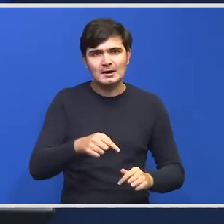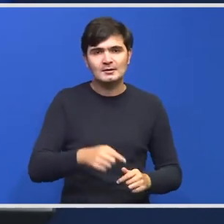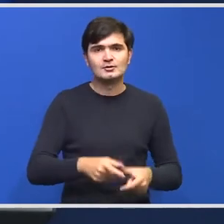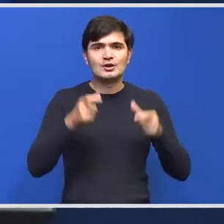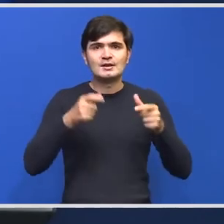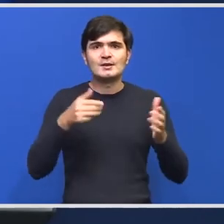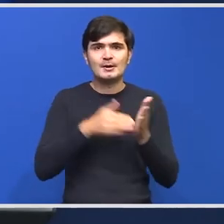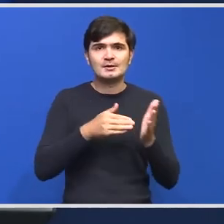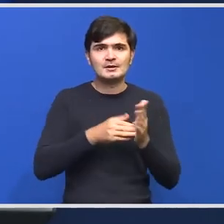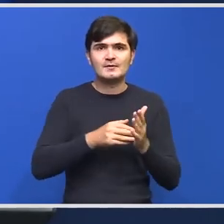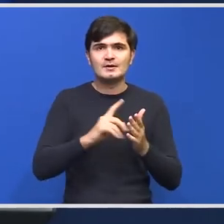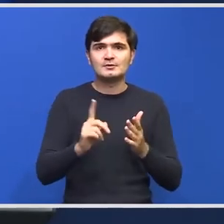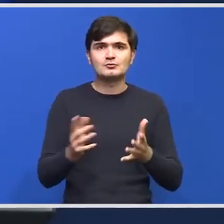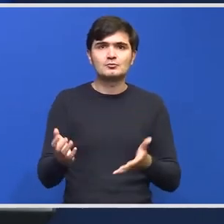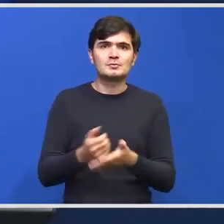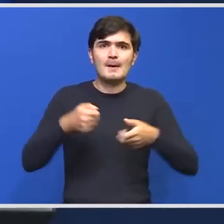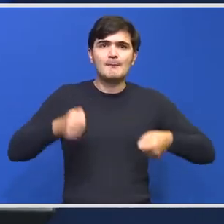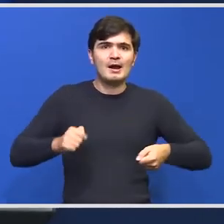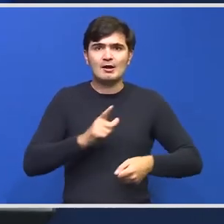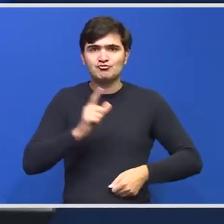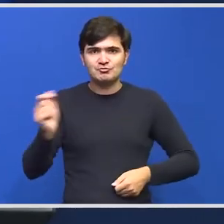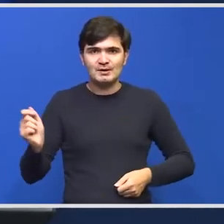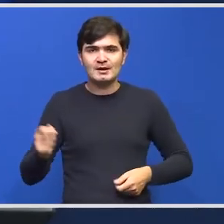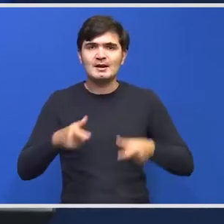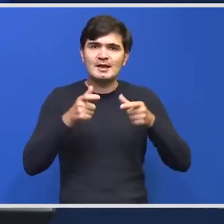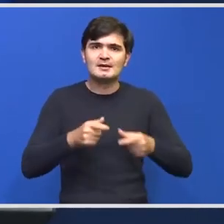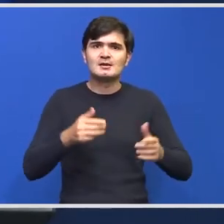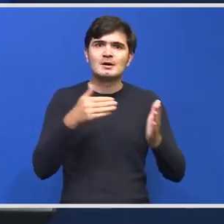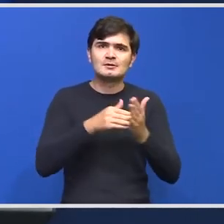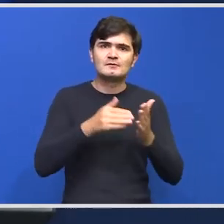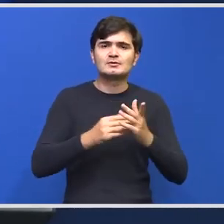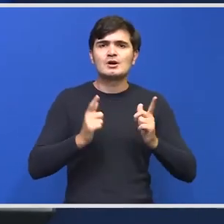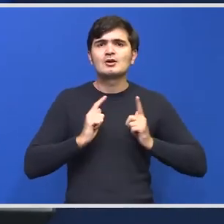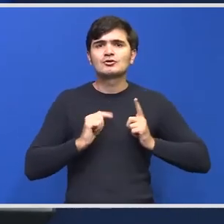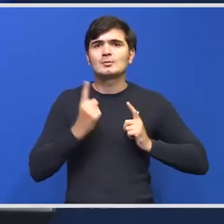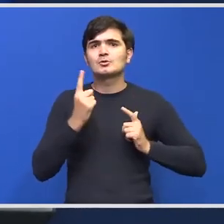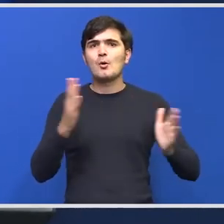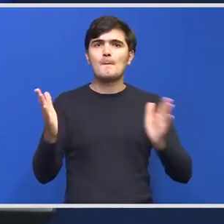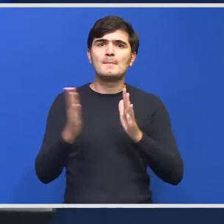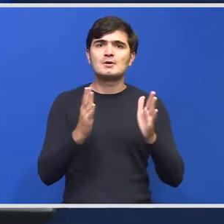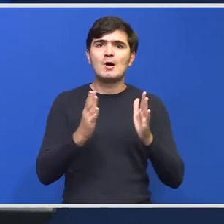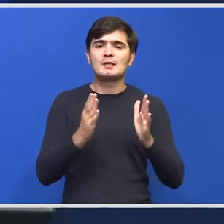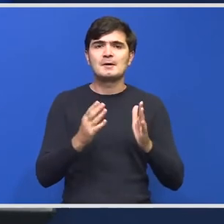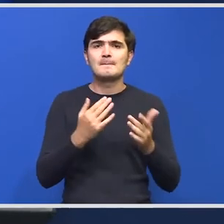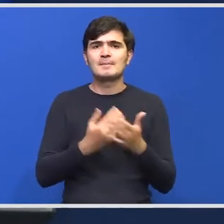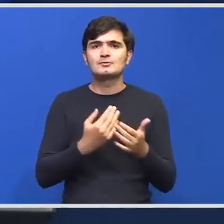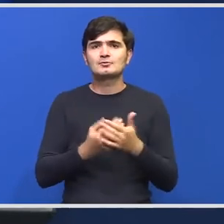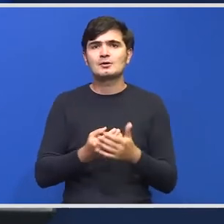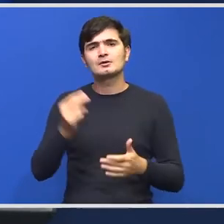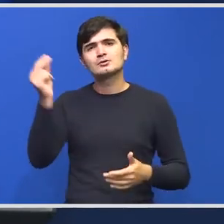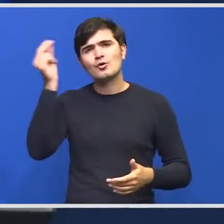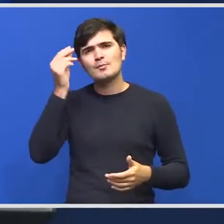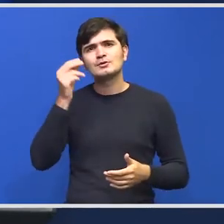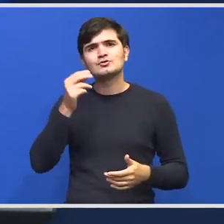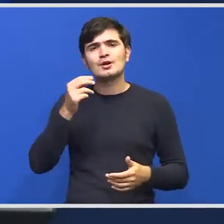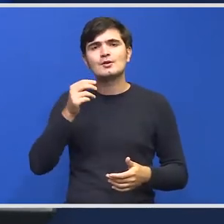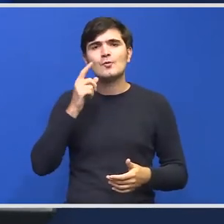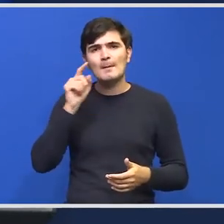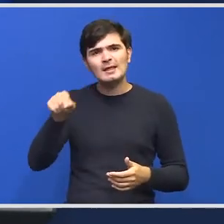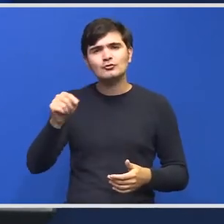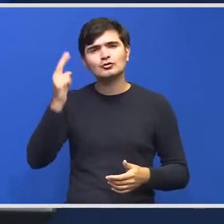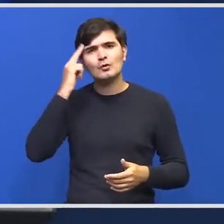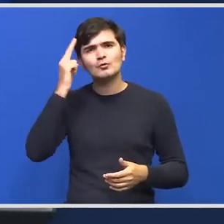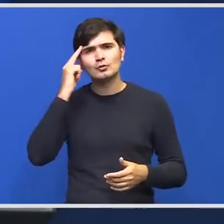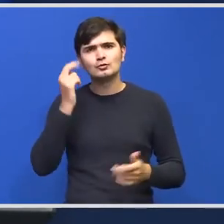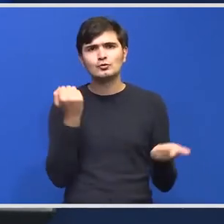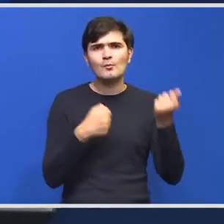ia bagajele și se va duce de acolo va aștepta o perioadă optimă pentru că de obicei se cunoaște comportamentul exemplarelor